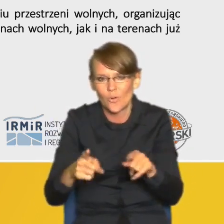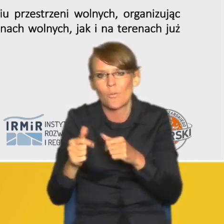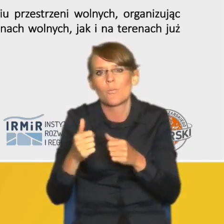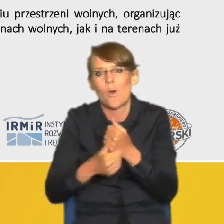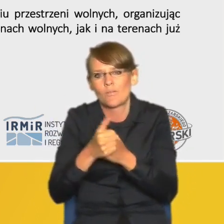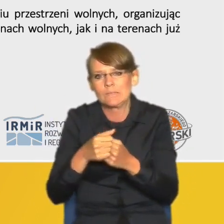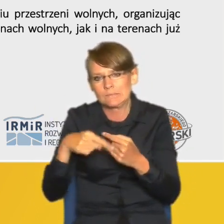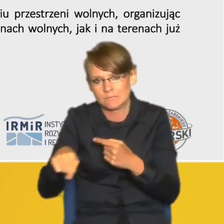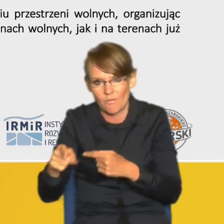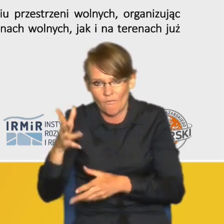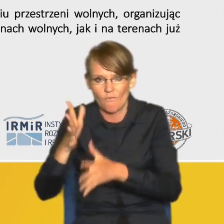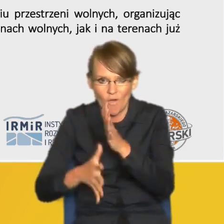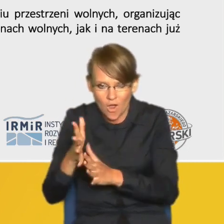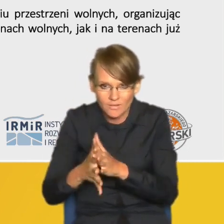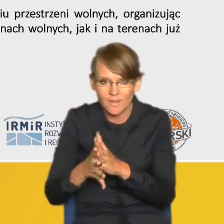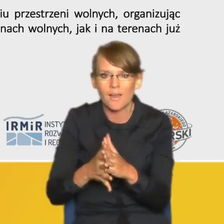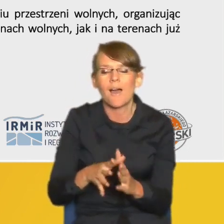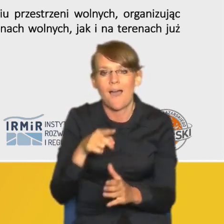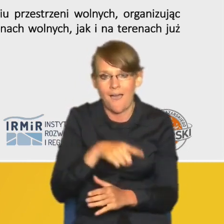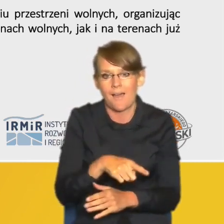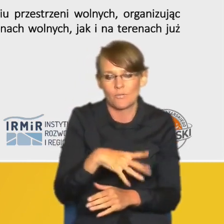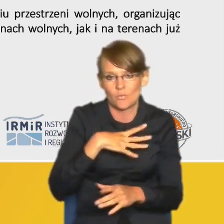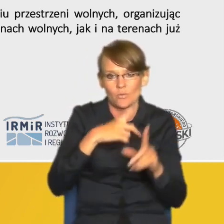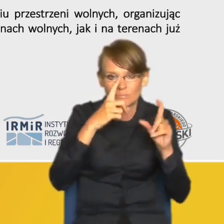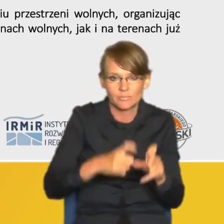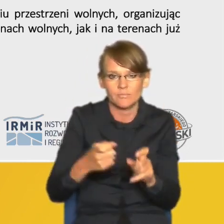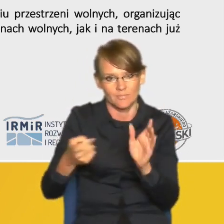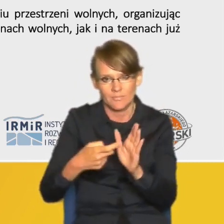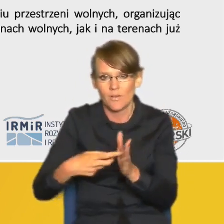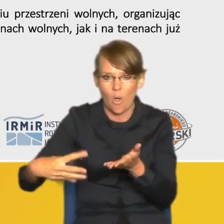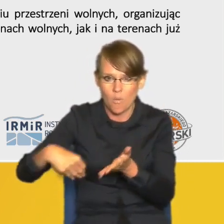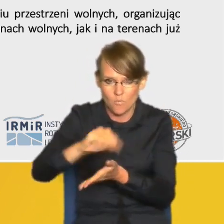zaczął nakładanie opłat adiacenckich zaczął następować